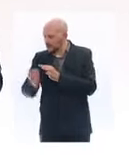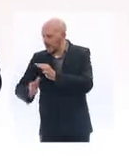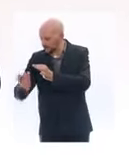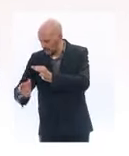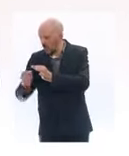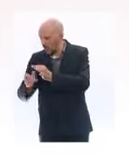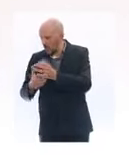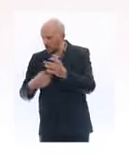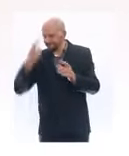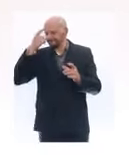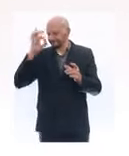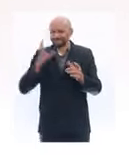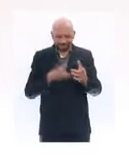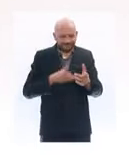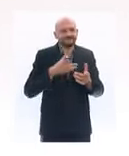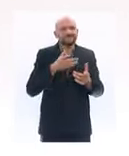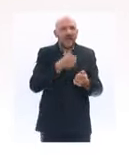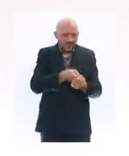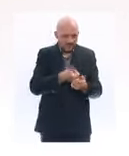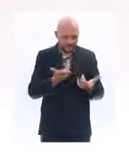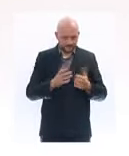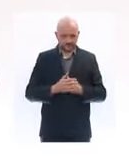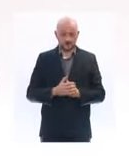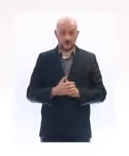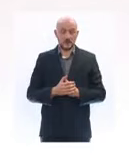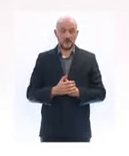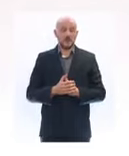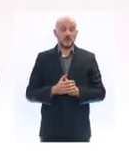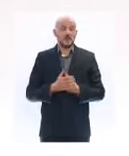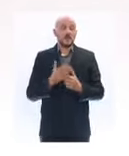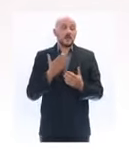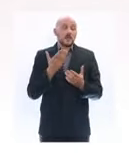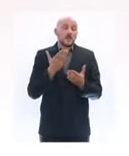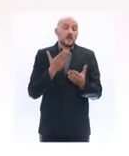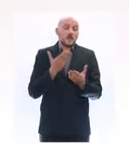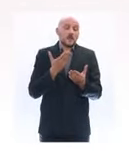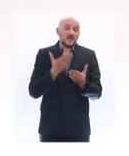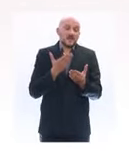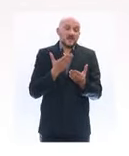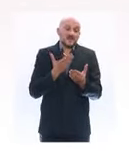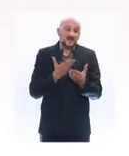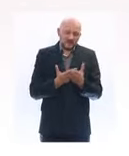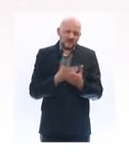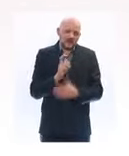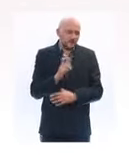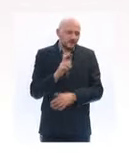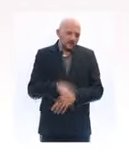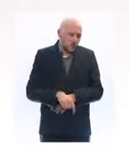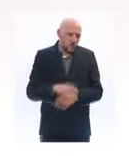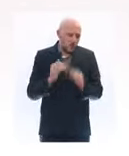est une décision indispensable compte tenu de la situation du pays.